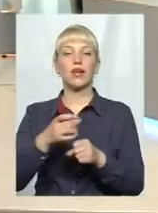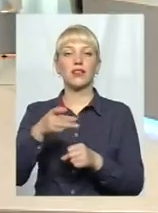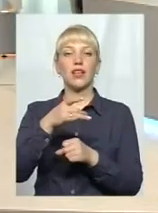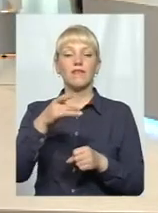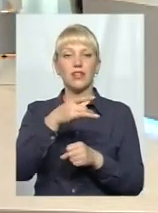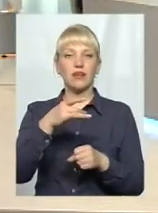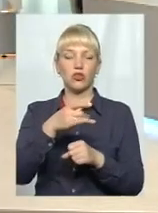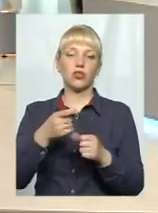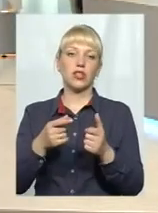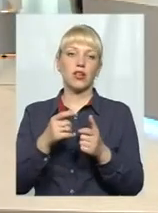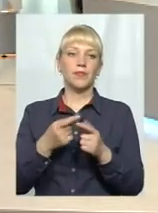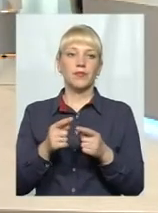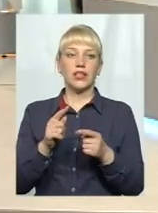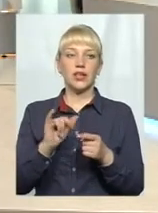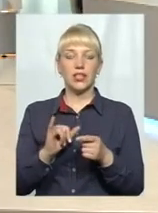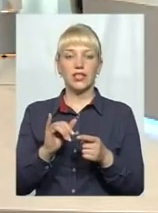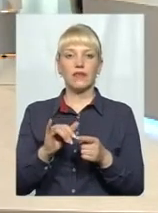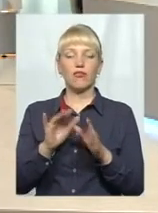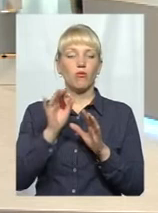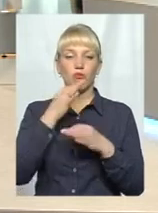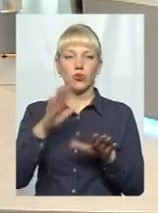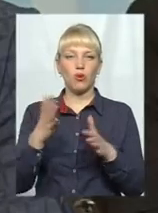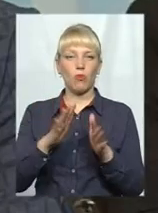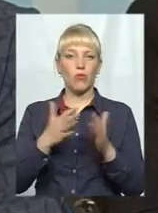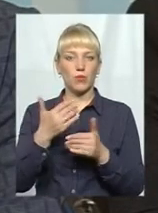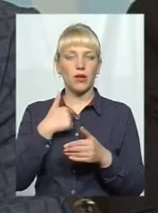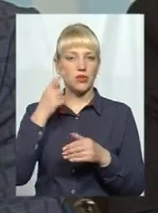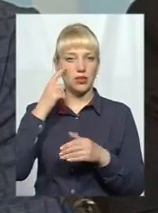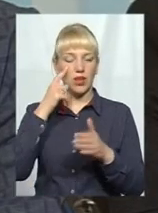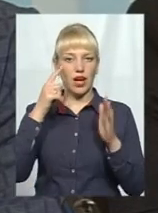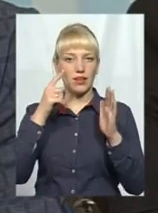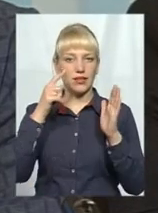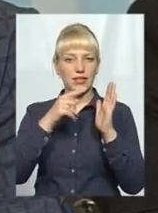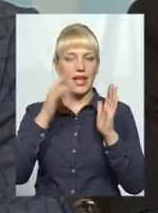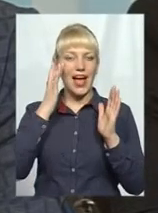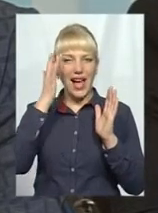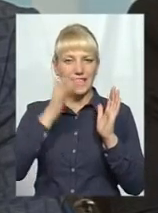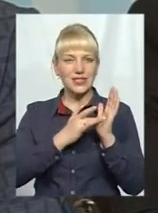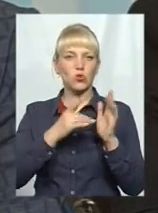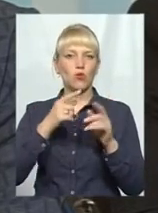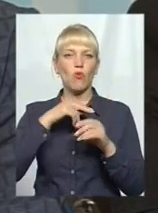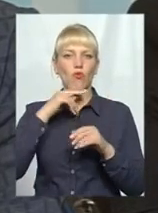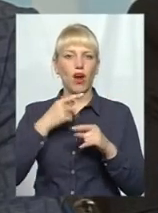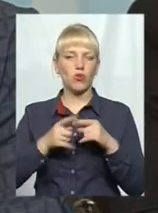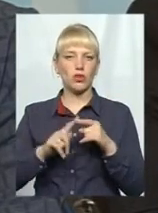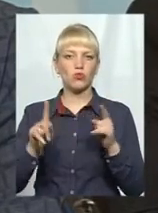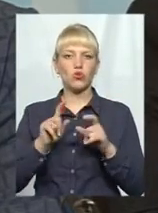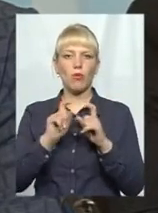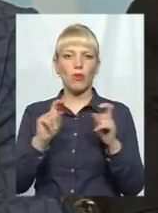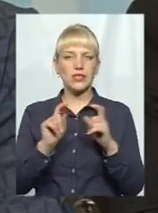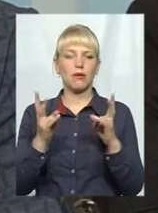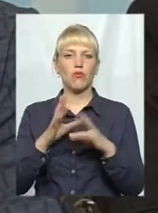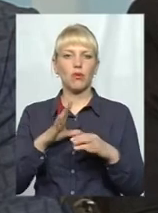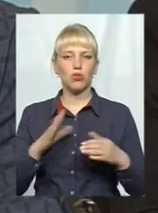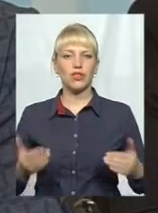архетипи. І в будь-якому випадку ми все ж таки акцентуємо увагу на тому, що ми прихильники того, що магазини мають бути в